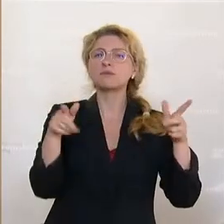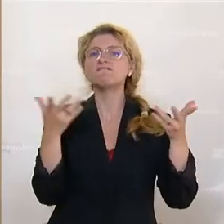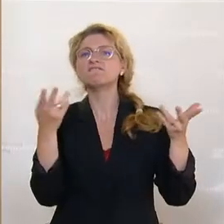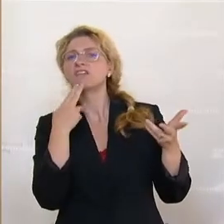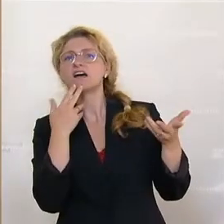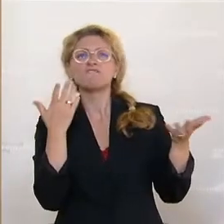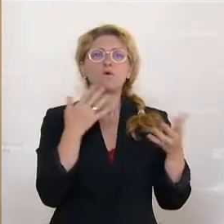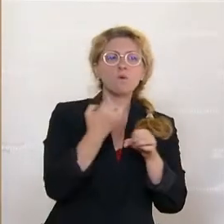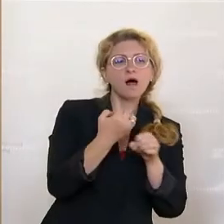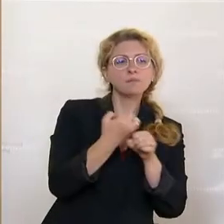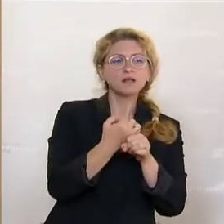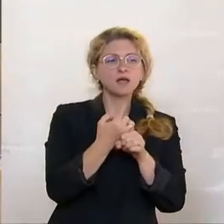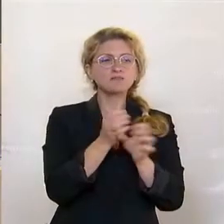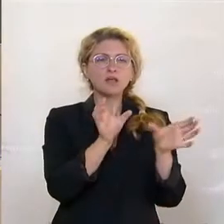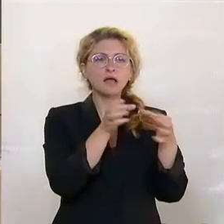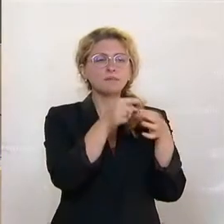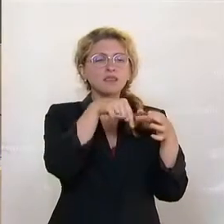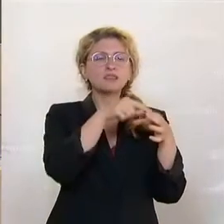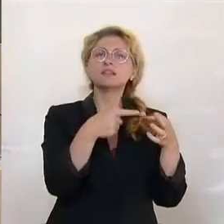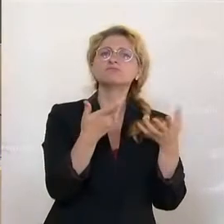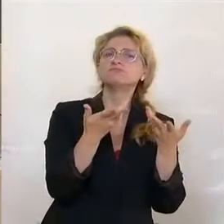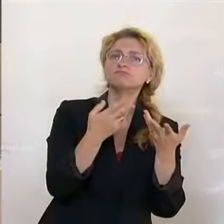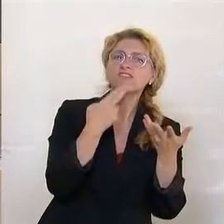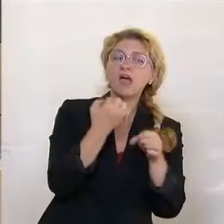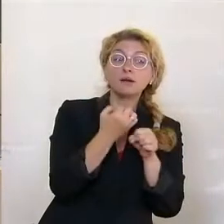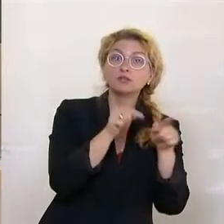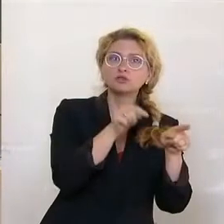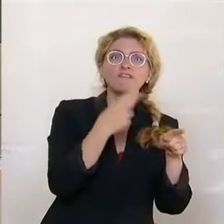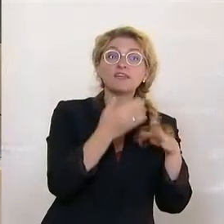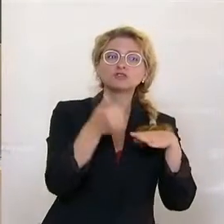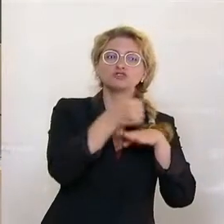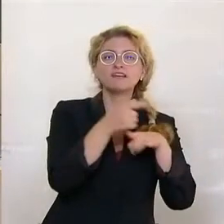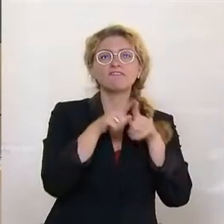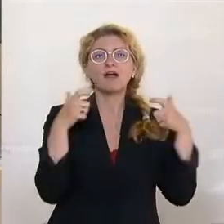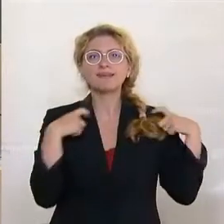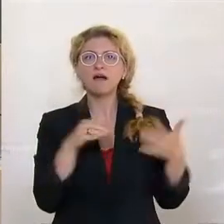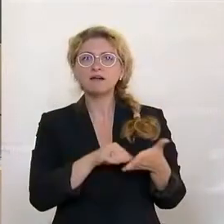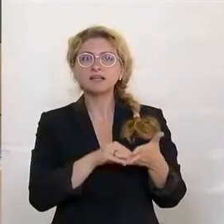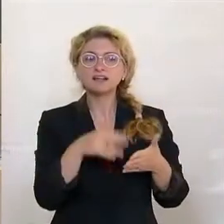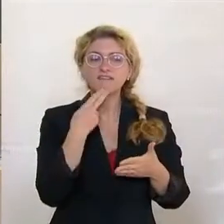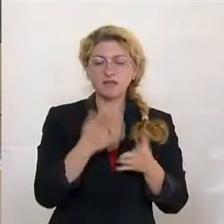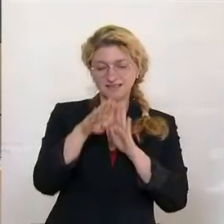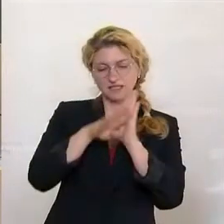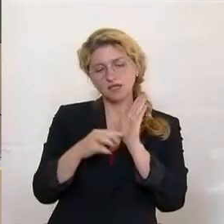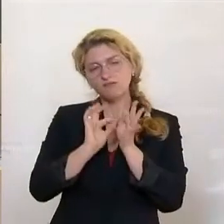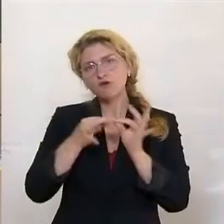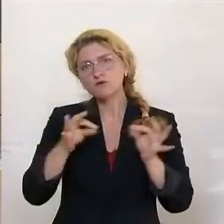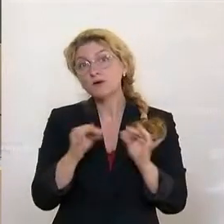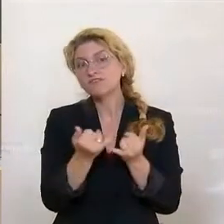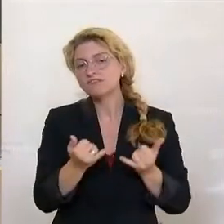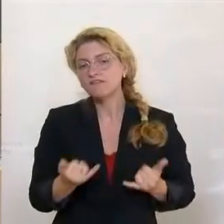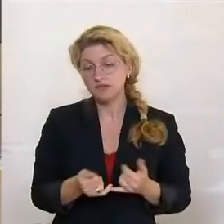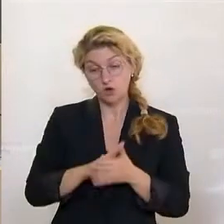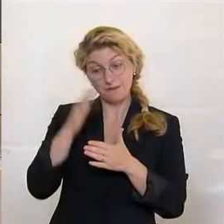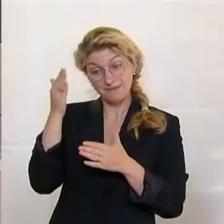Kabinett arbeitet, was er dort macht, wer Kabinettschef ist, wer Generalsekretär ist, was in einem Gesetz drin steht, am Ende entscheidet